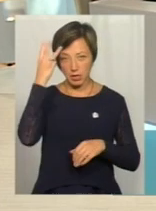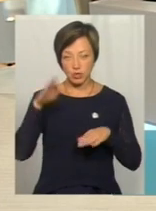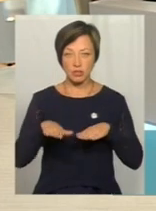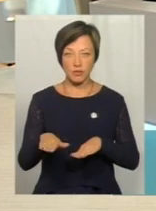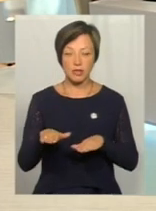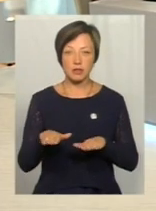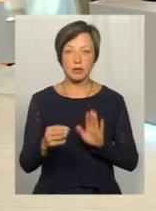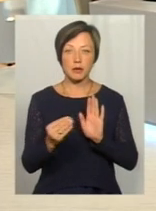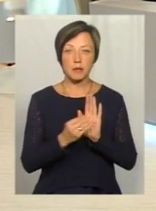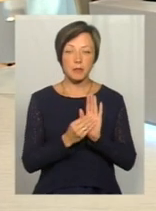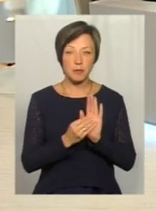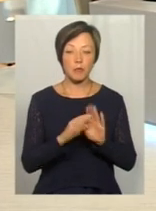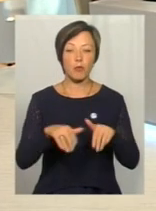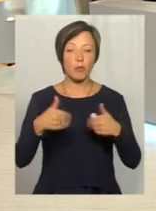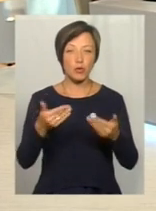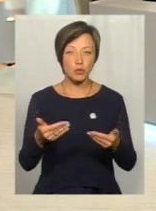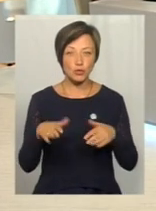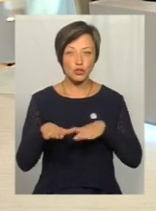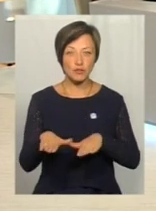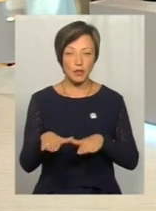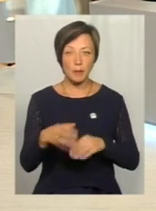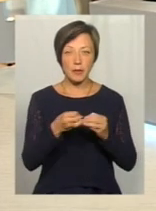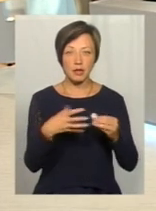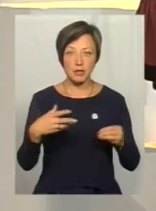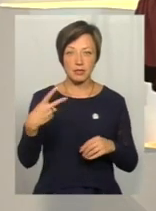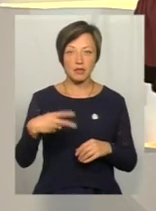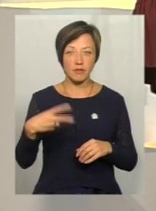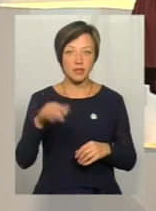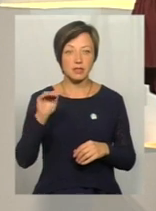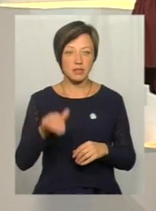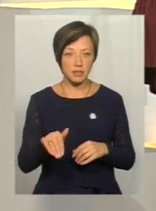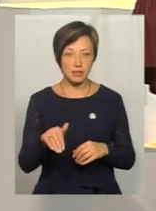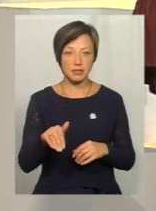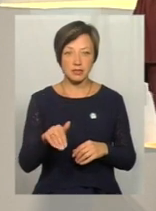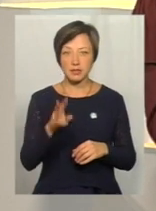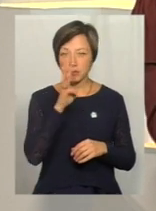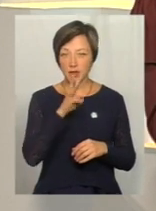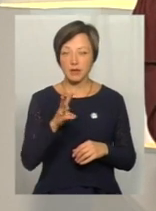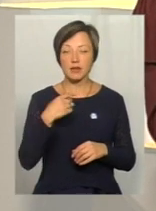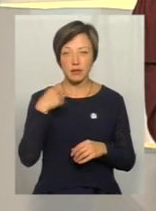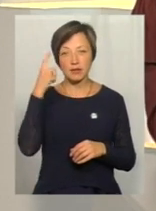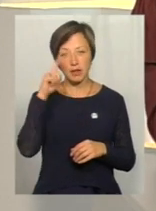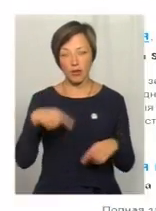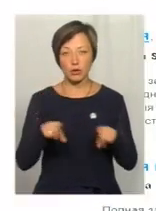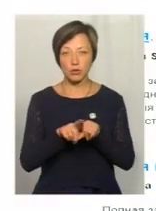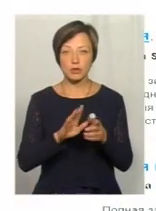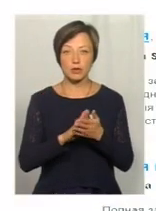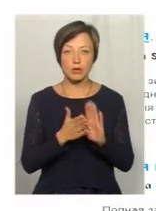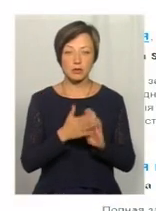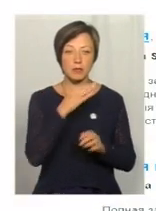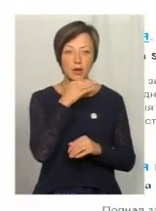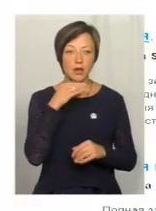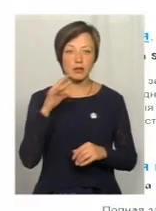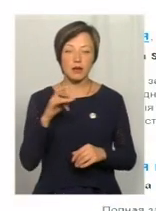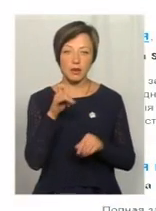підприємства пропонують 15-20 тисяч гривень зарплати? Так, Неодноразово